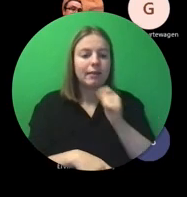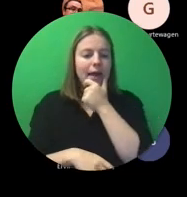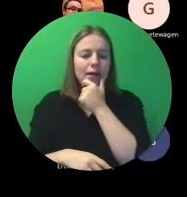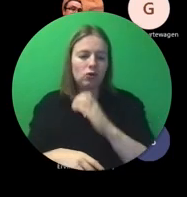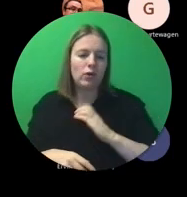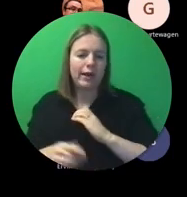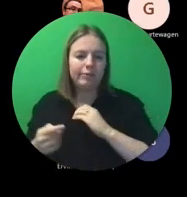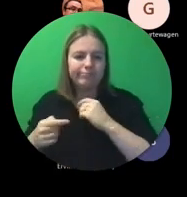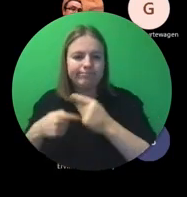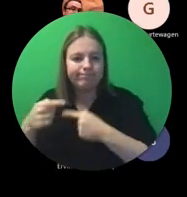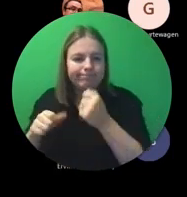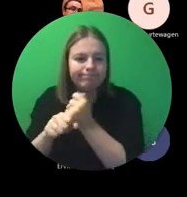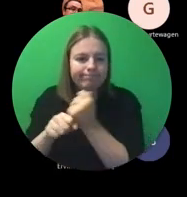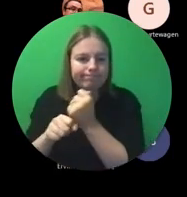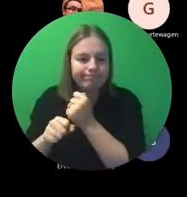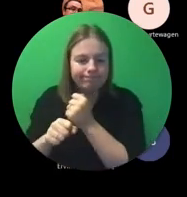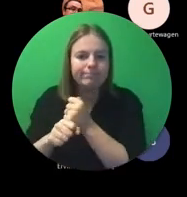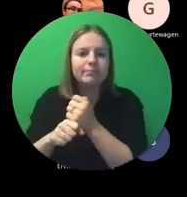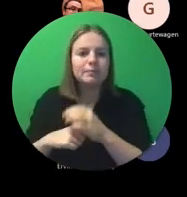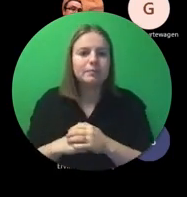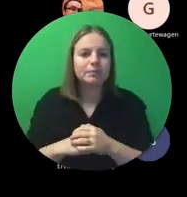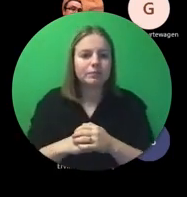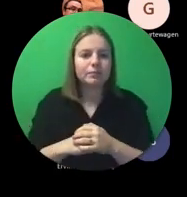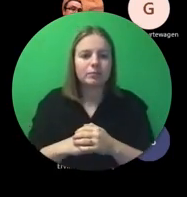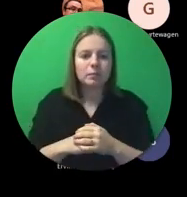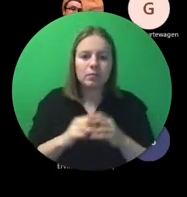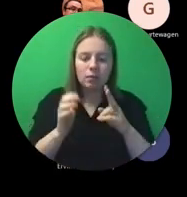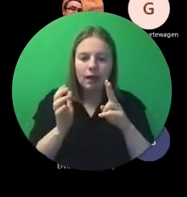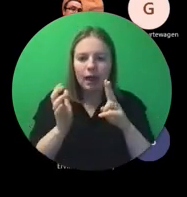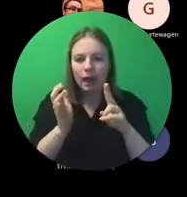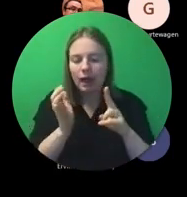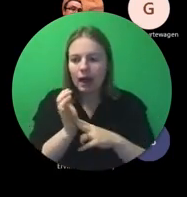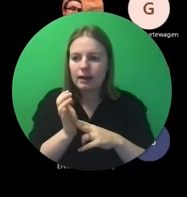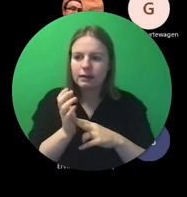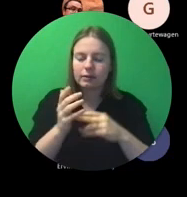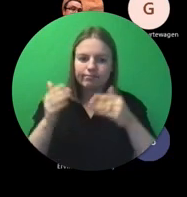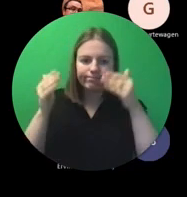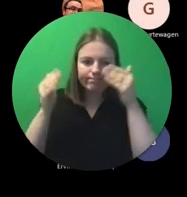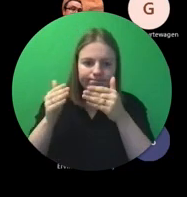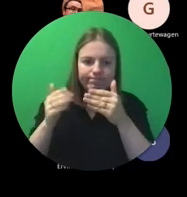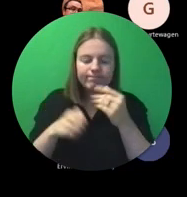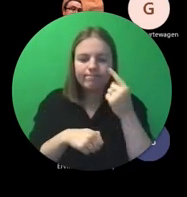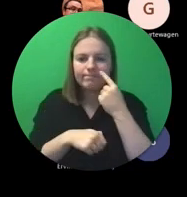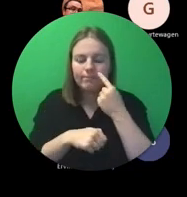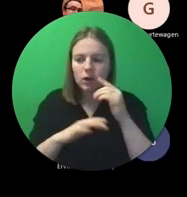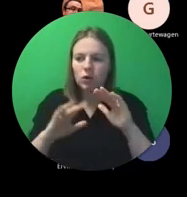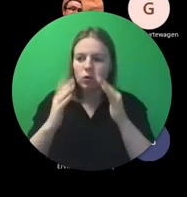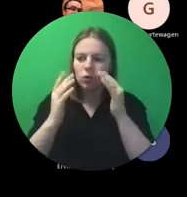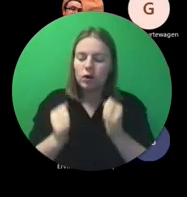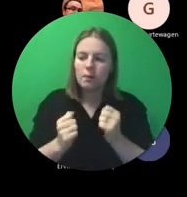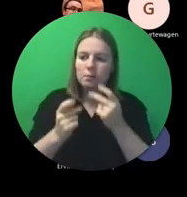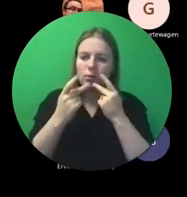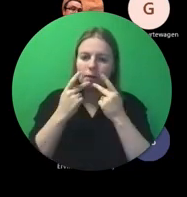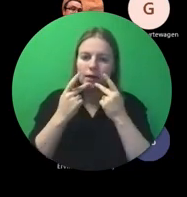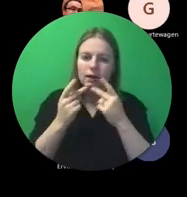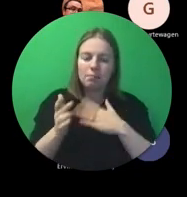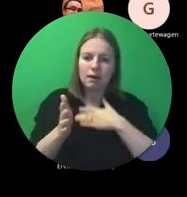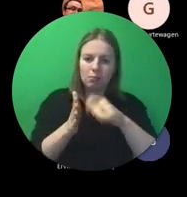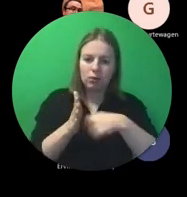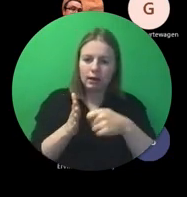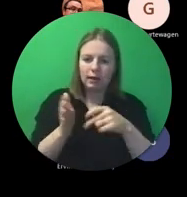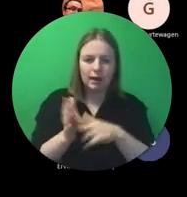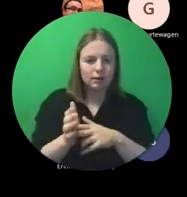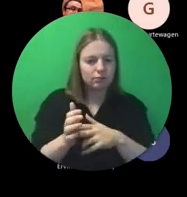collega's waar echt wel gewerkt rond van hoe zorg ik dat mijn project een